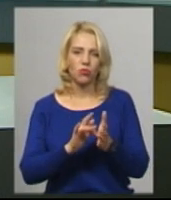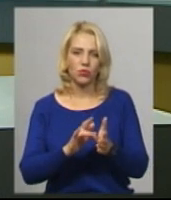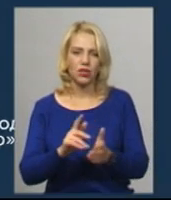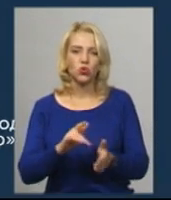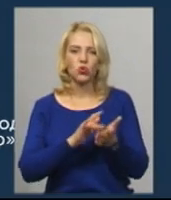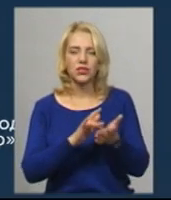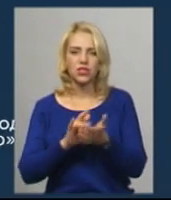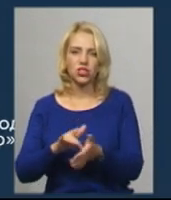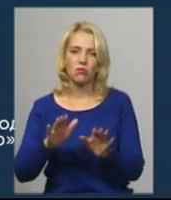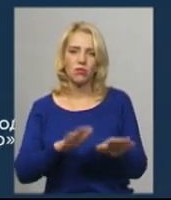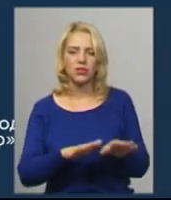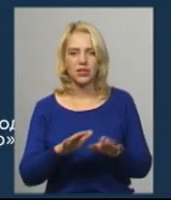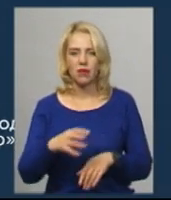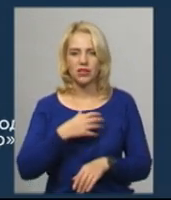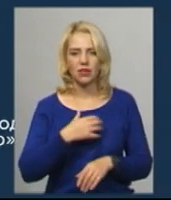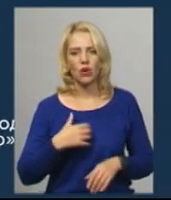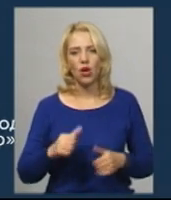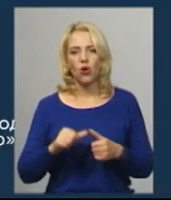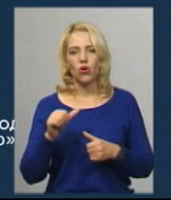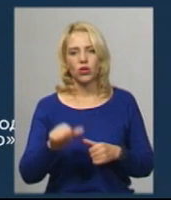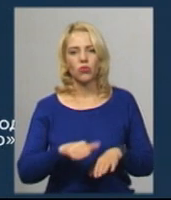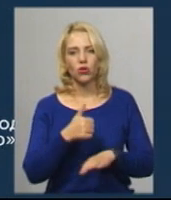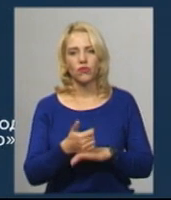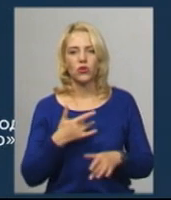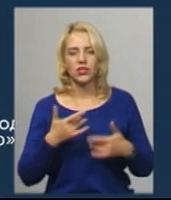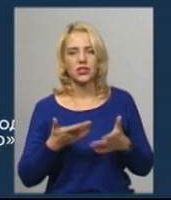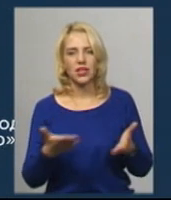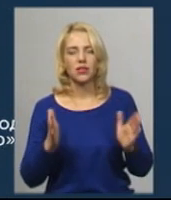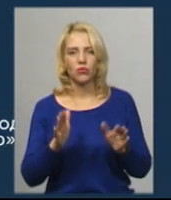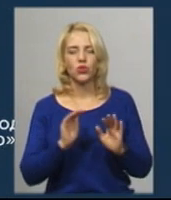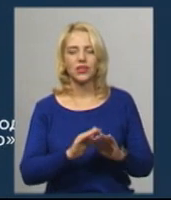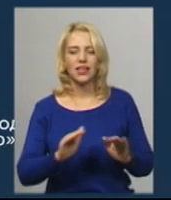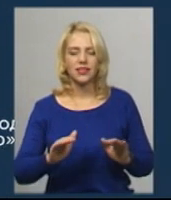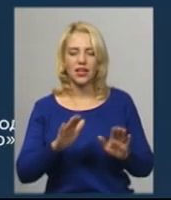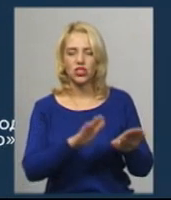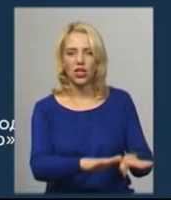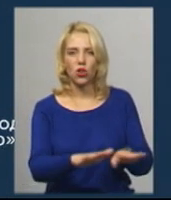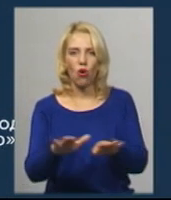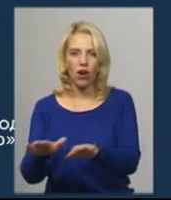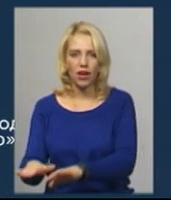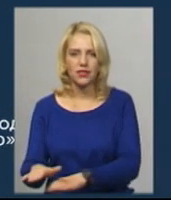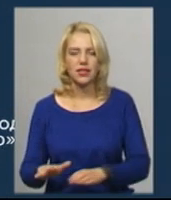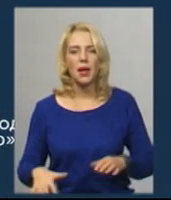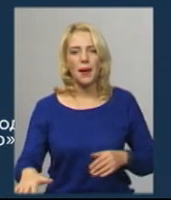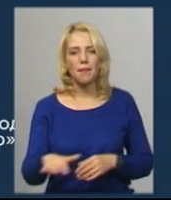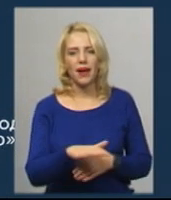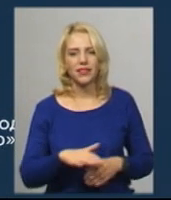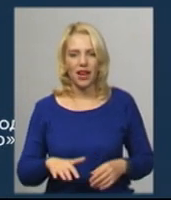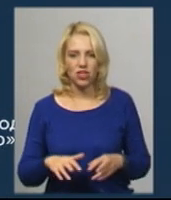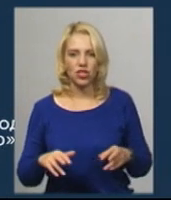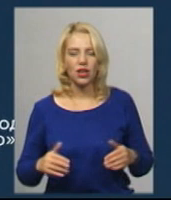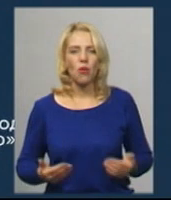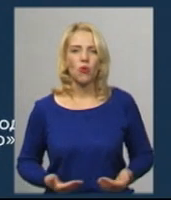«Окрім головної сцени, будуть діяти дитячих локацій, пайданчик побутових тваринських танців,